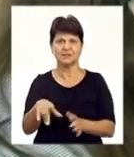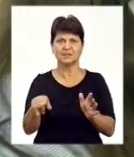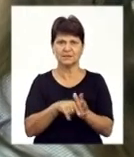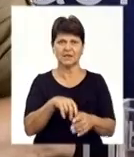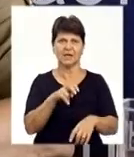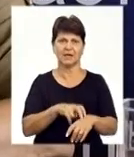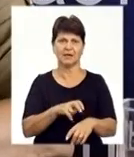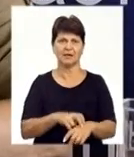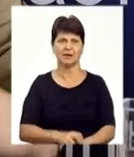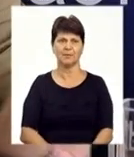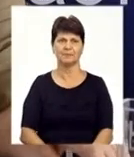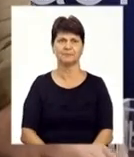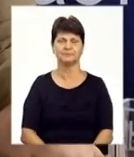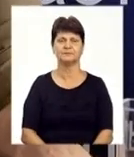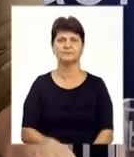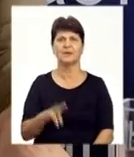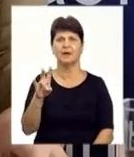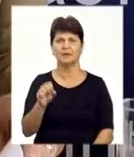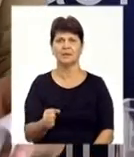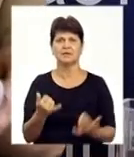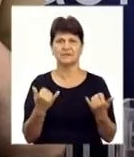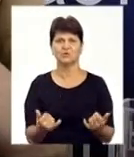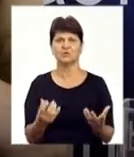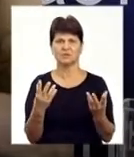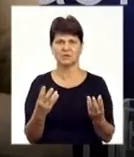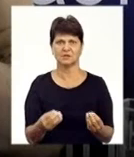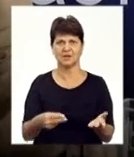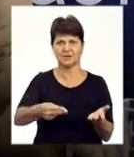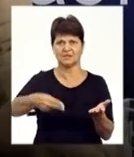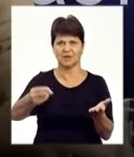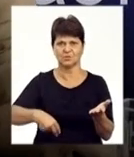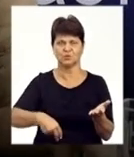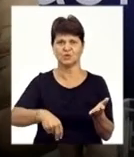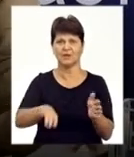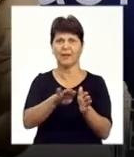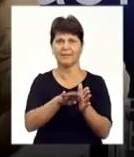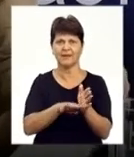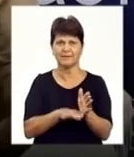На сьогоднішній день в нас заключено декларацій